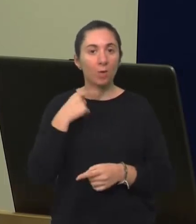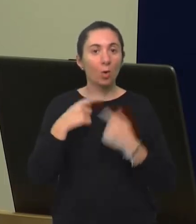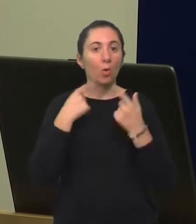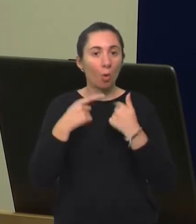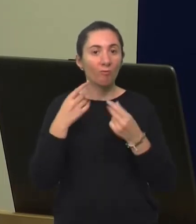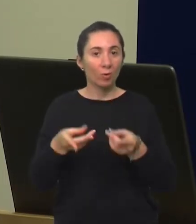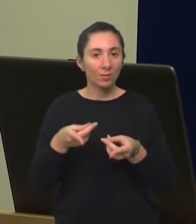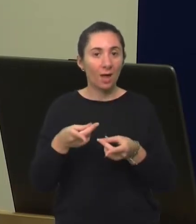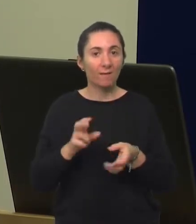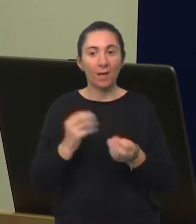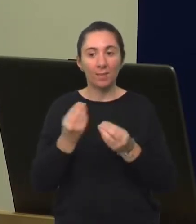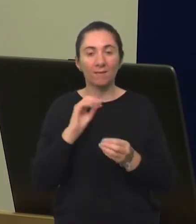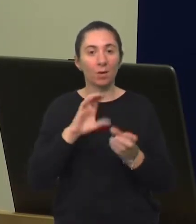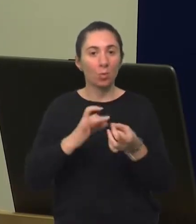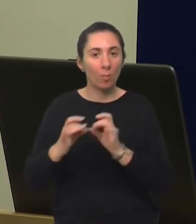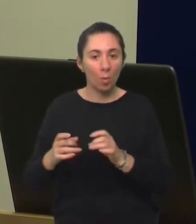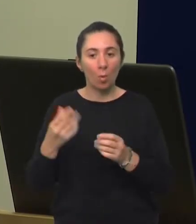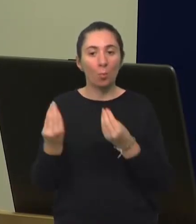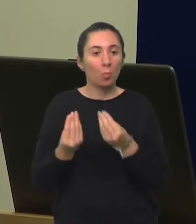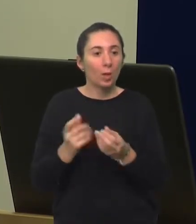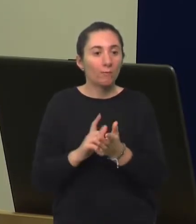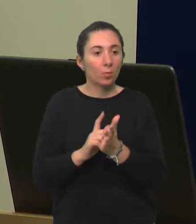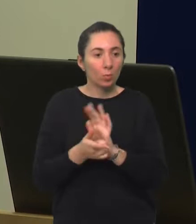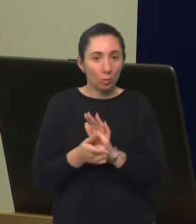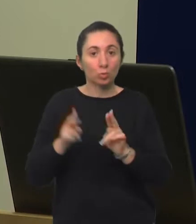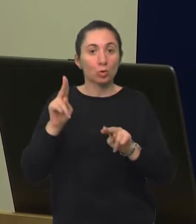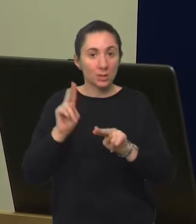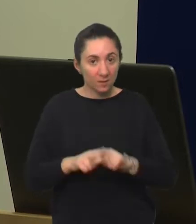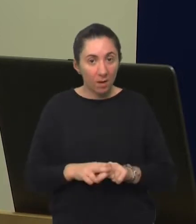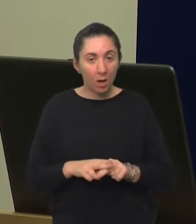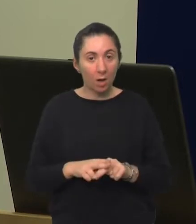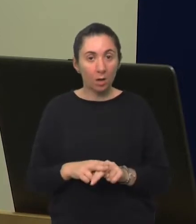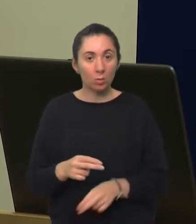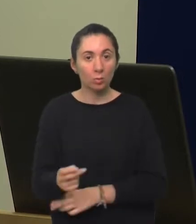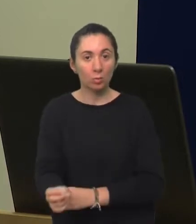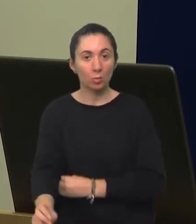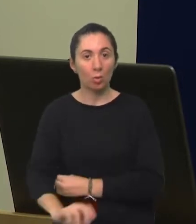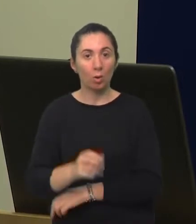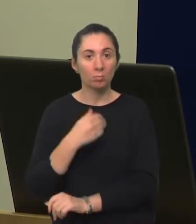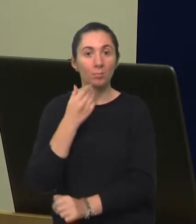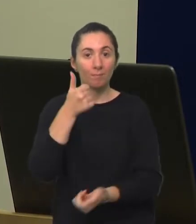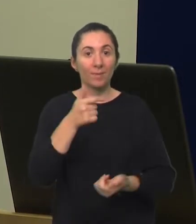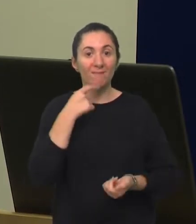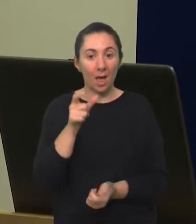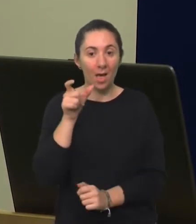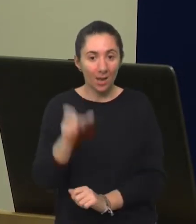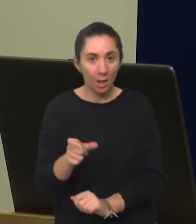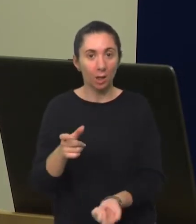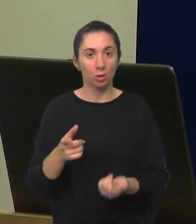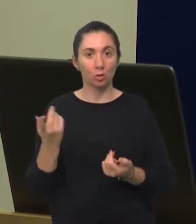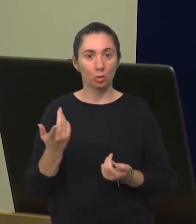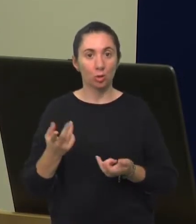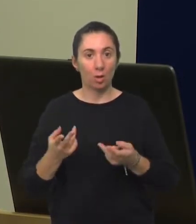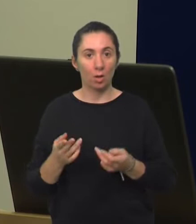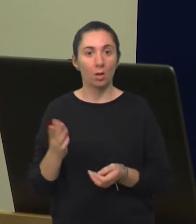proizvodit će i dalje takve kombinacije, iz šega će u nekom trenutku zaista onda izaći ona prva riječ sa značenjem. Koja